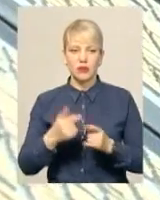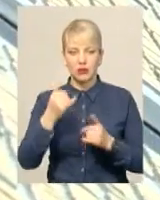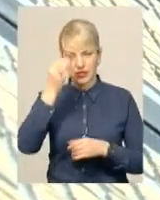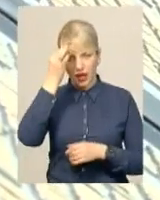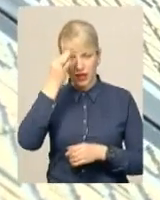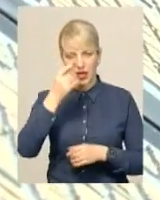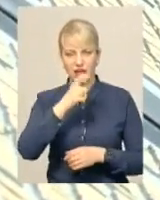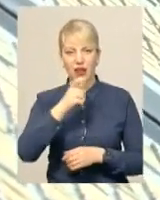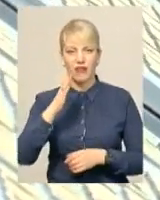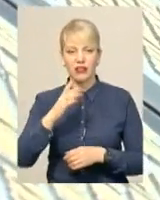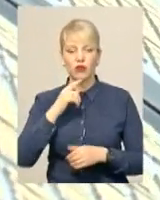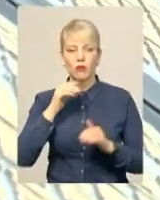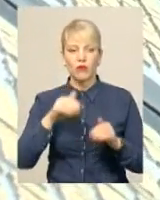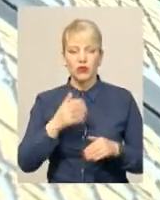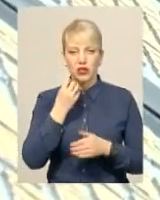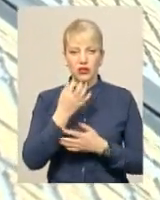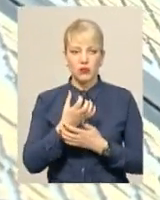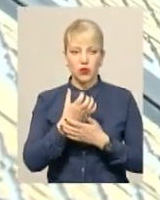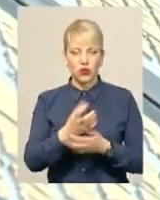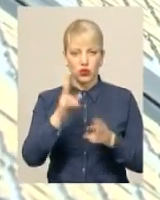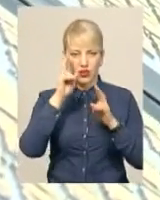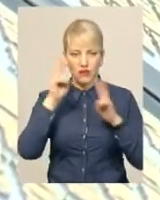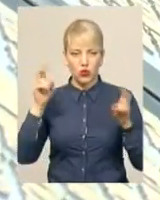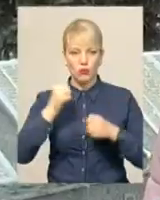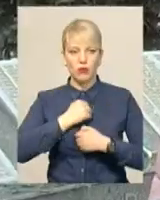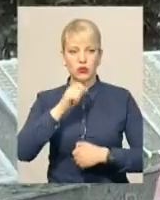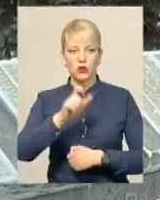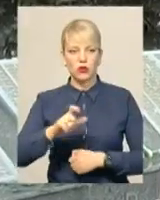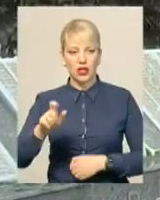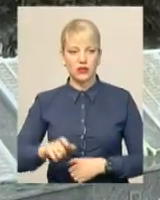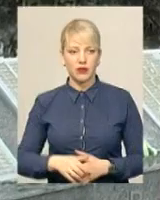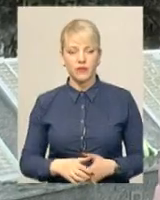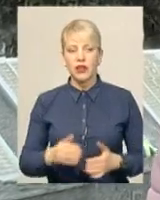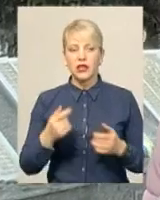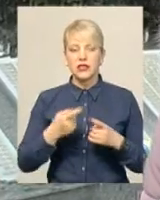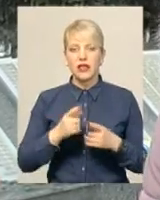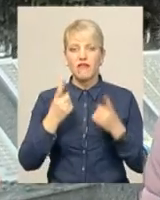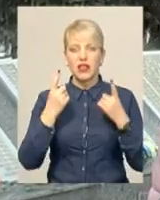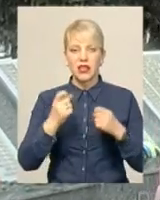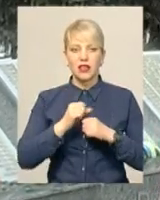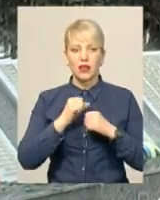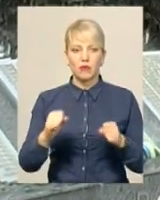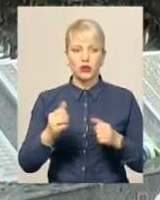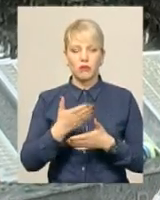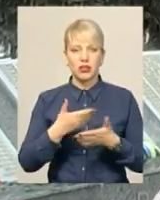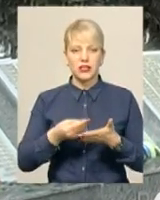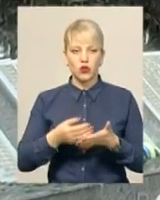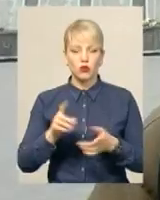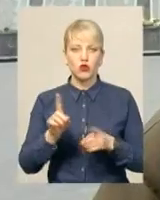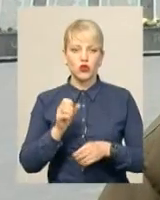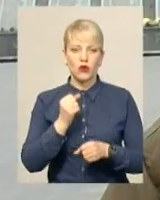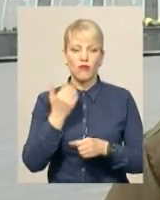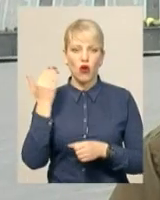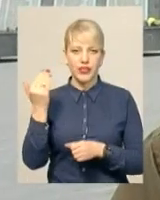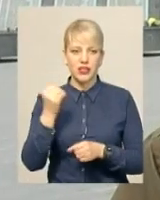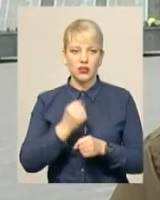хвилиною мовчання і поклали квіти до могил невідомим солдатам. Це дуже великий подвиг. Ми дуже цінимо те, що вони зробили.